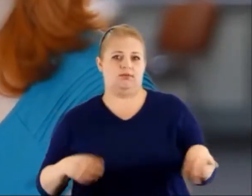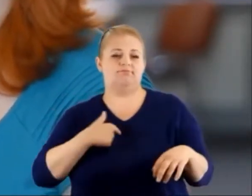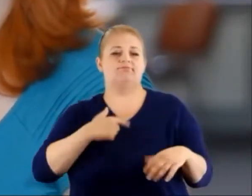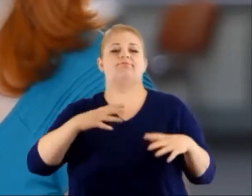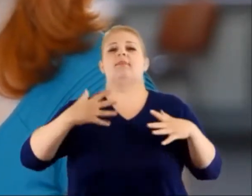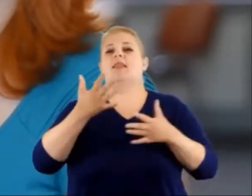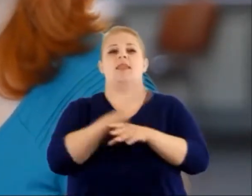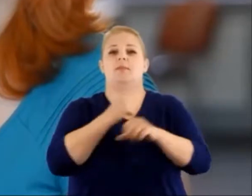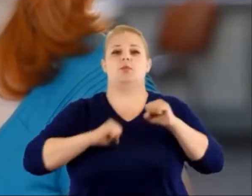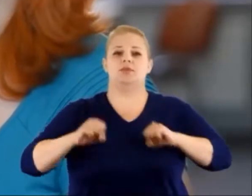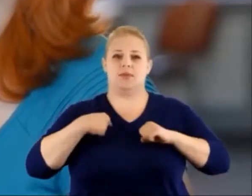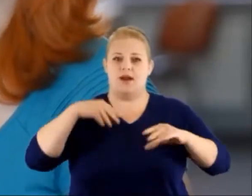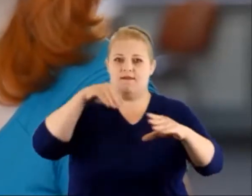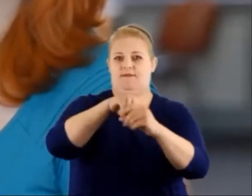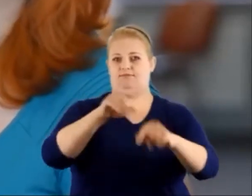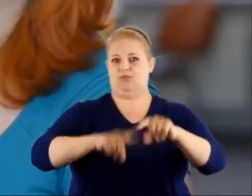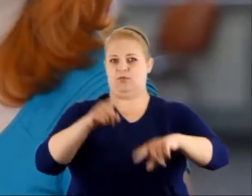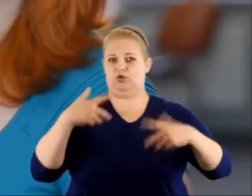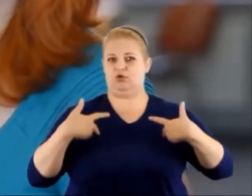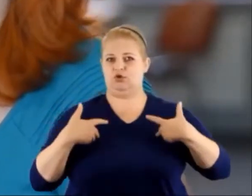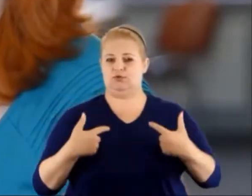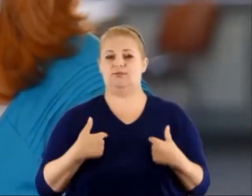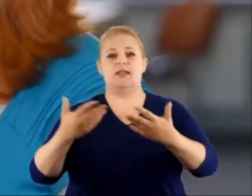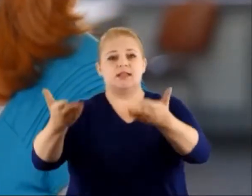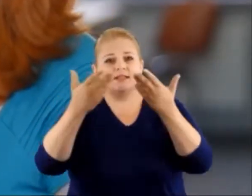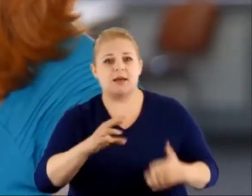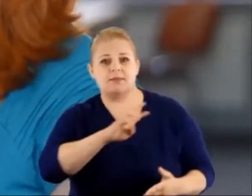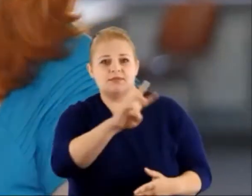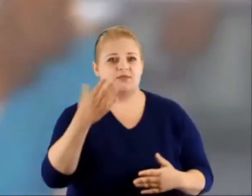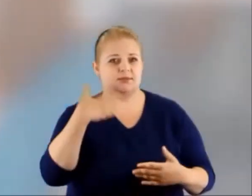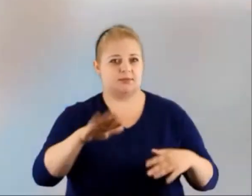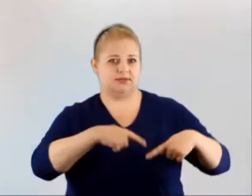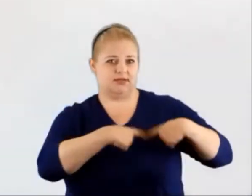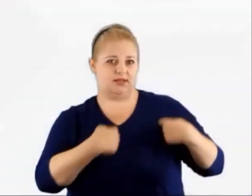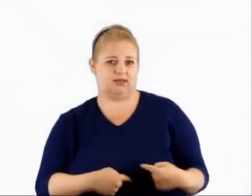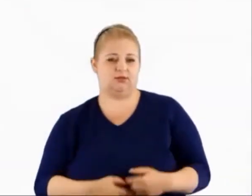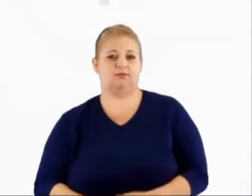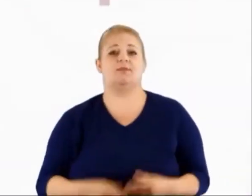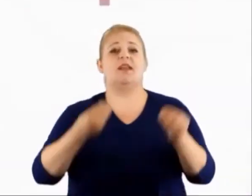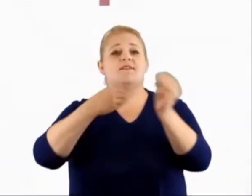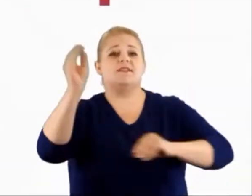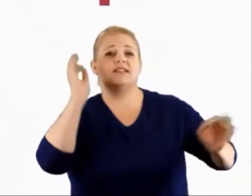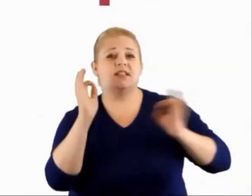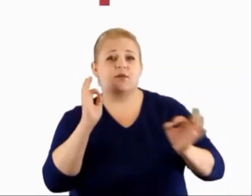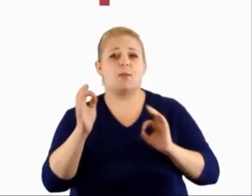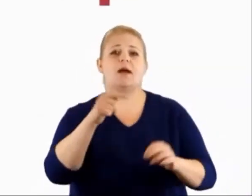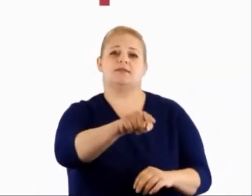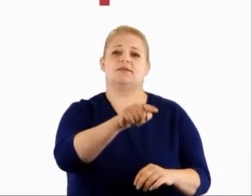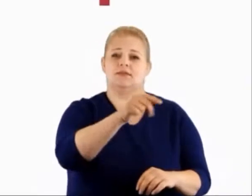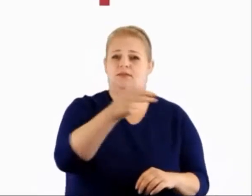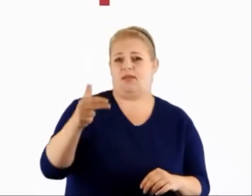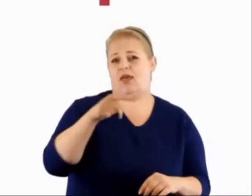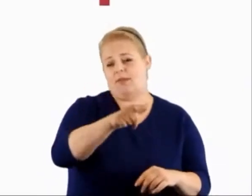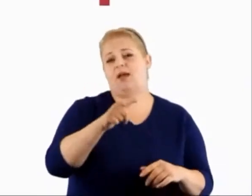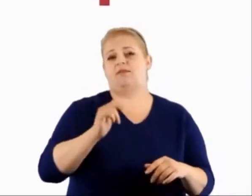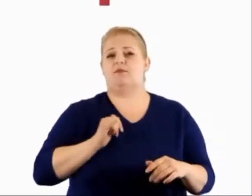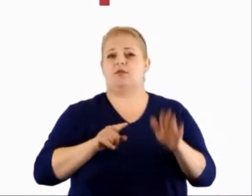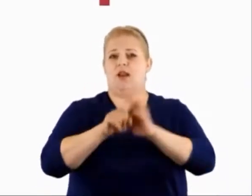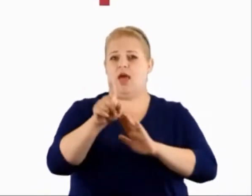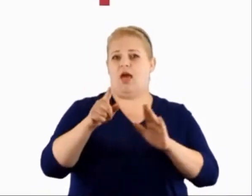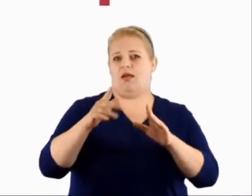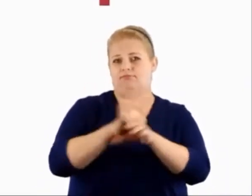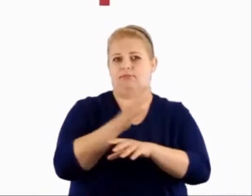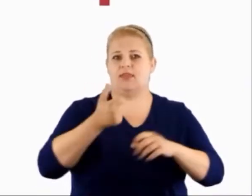funkcjonowania jako osoba niepełnosprawna w społeczeństwie. Zapraszam Was serdecznie. Więcej informacji na temat udogodnień dla osób